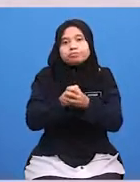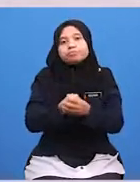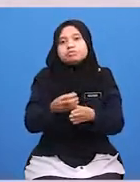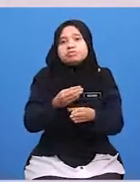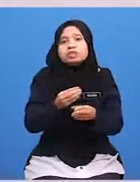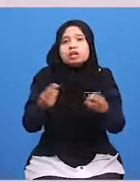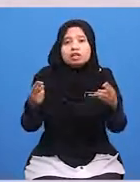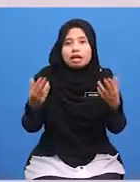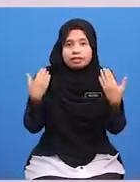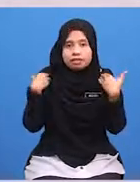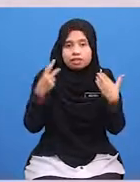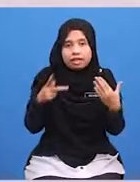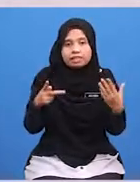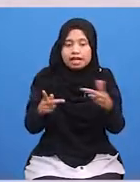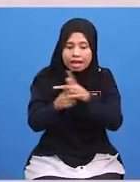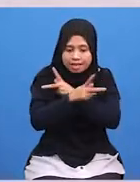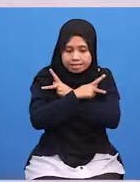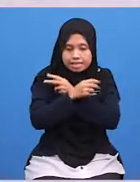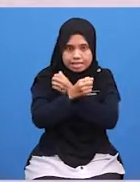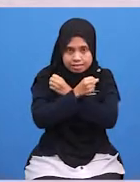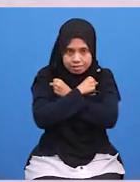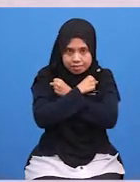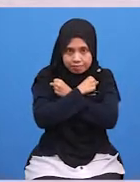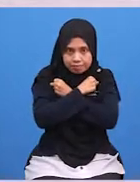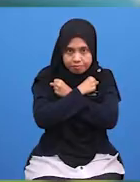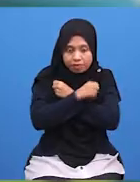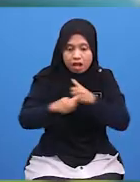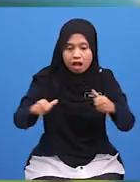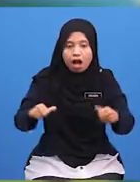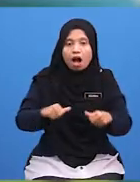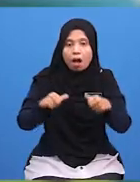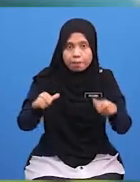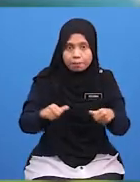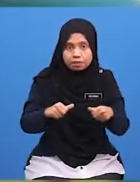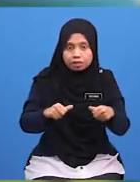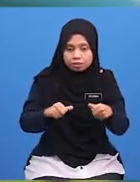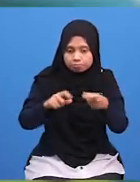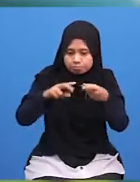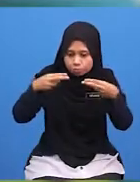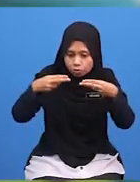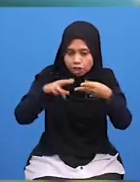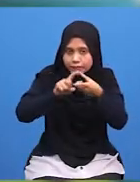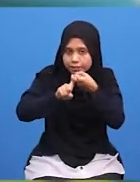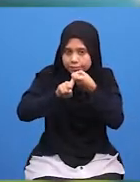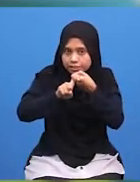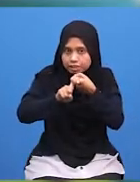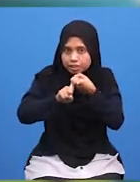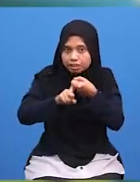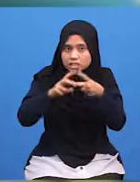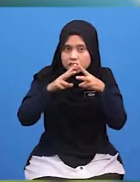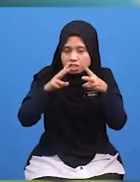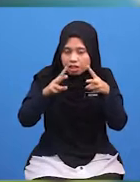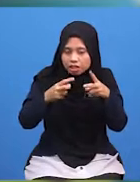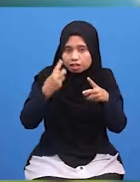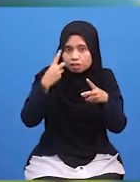Akan Mewujudkan Perasaan Kasih Sayang Amalan Menghubungkan Silaturahim Ini Sangat